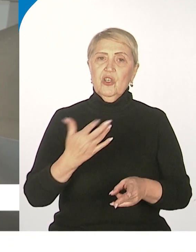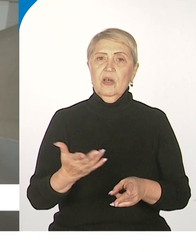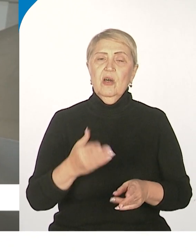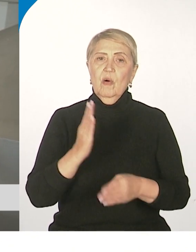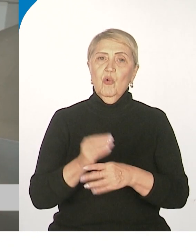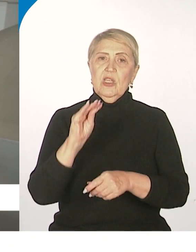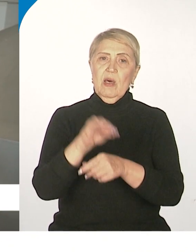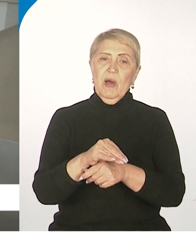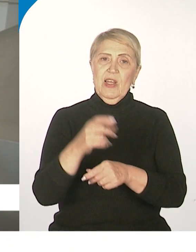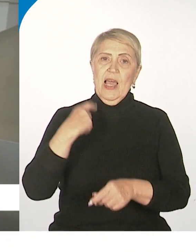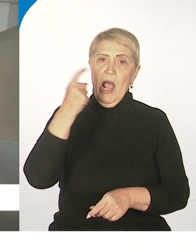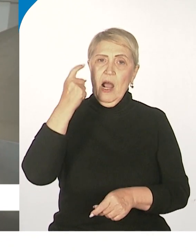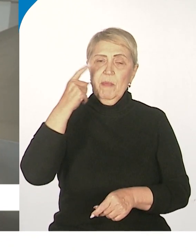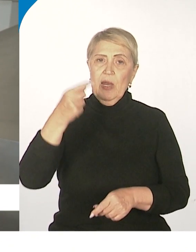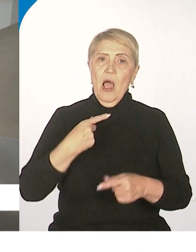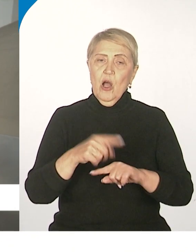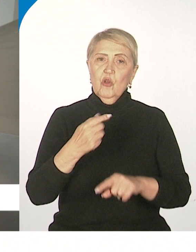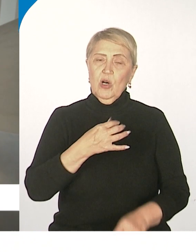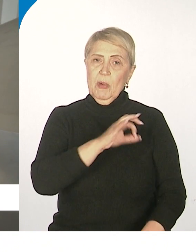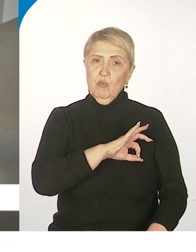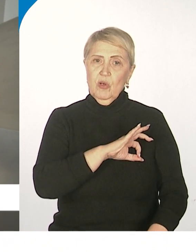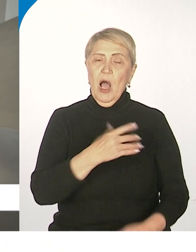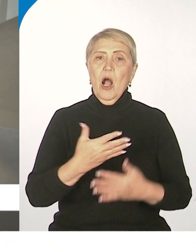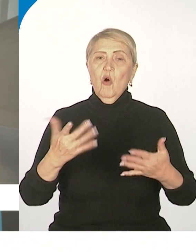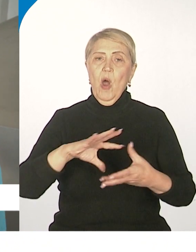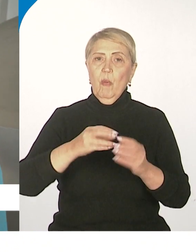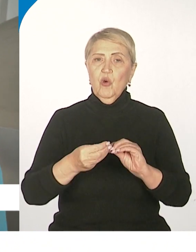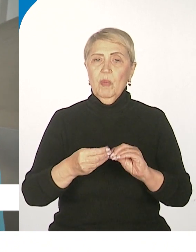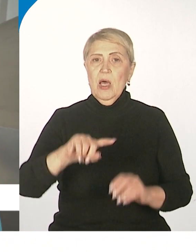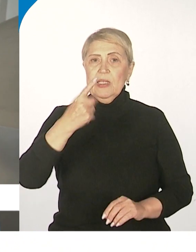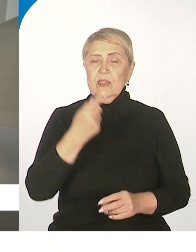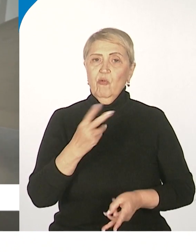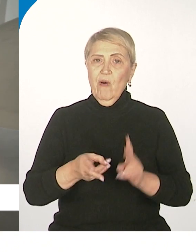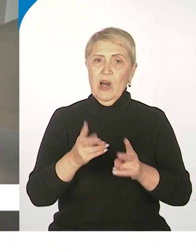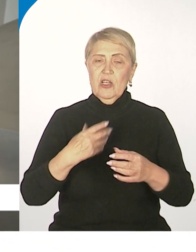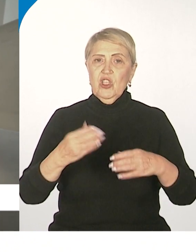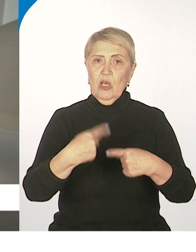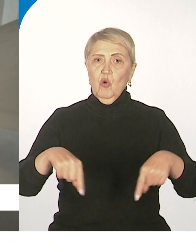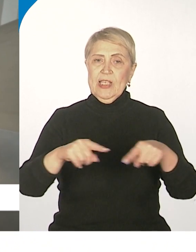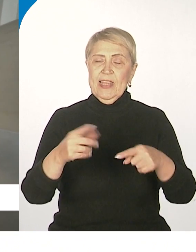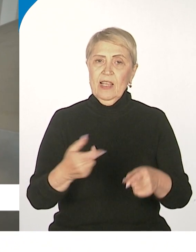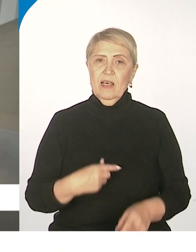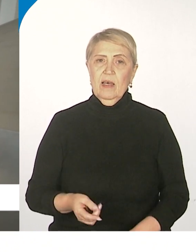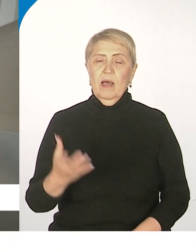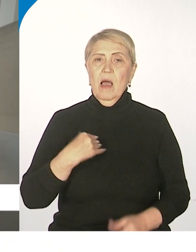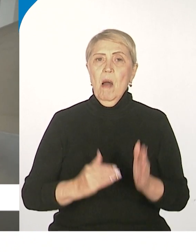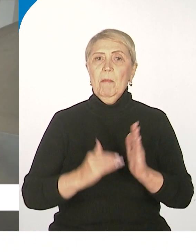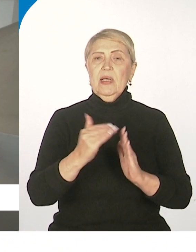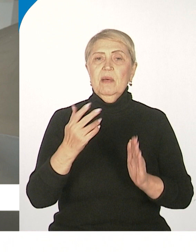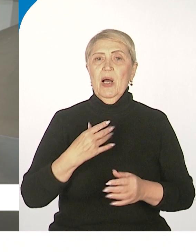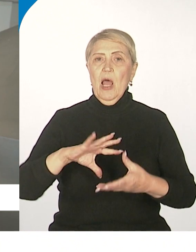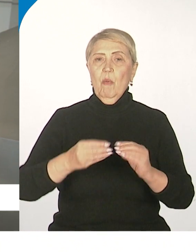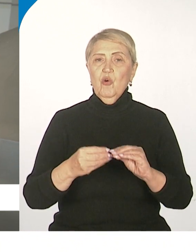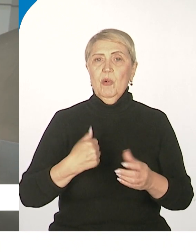добавление хмеля, который мы используем. Какой объем получается с одного варочного котла? С одного варочного котла максимальный объем до